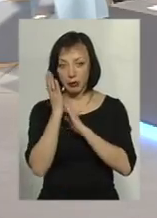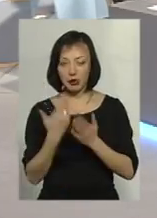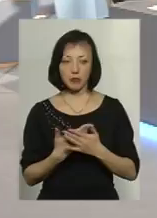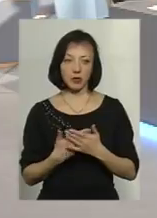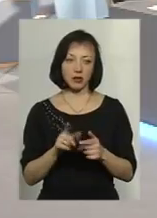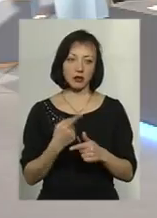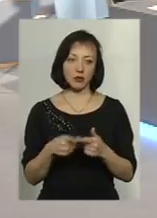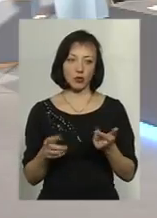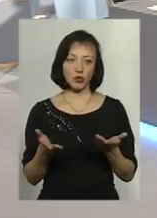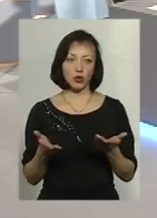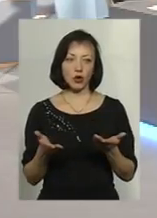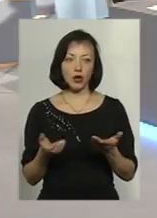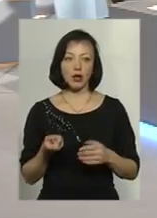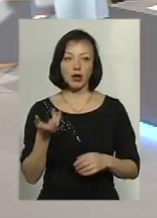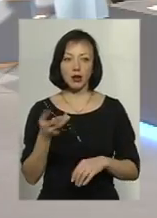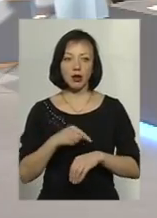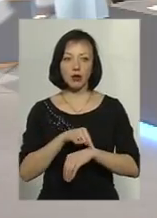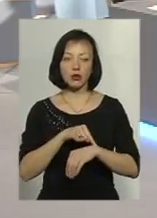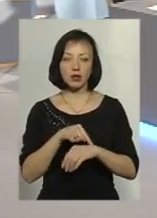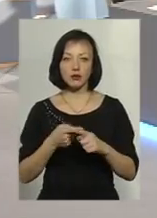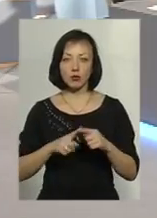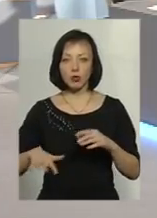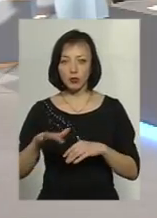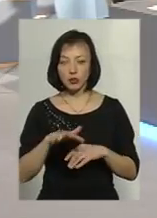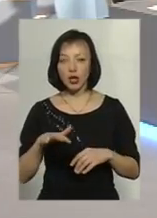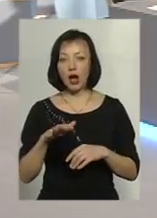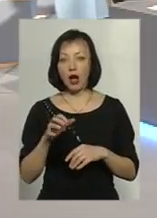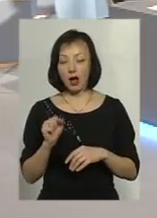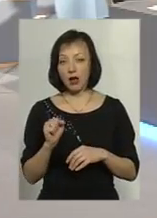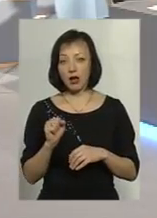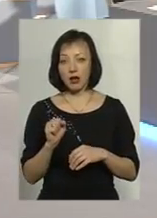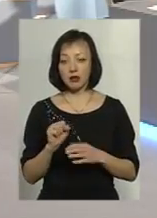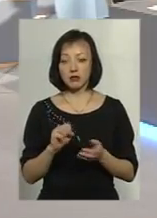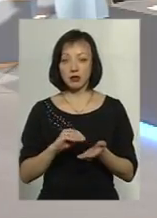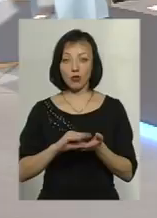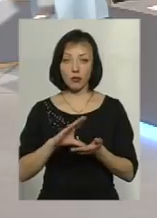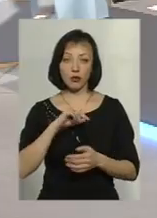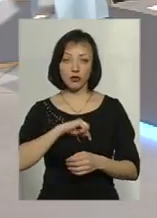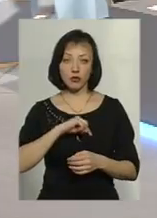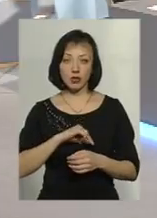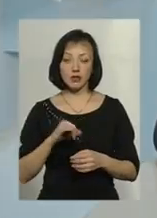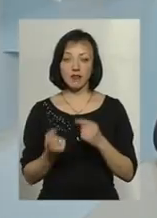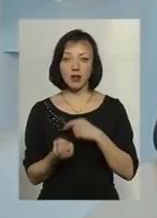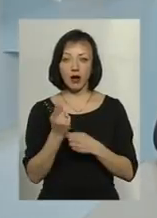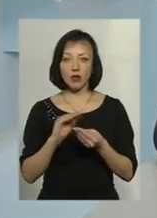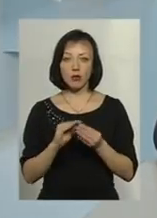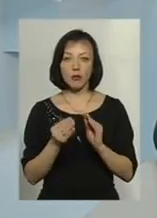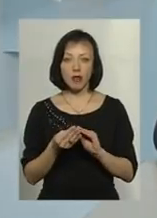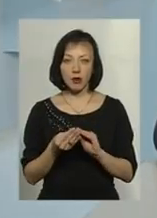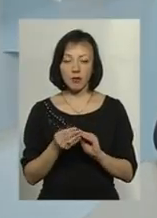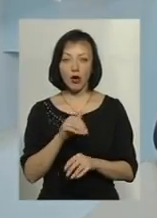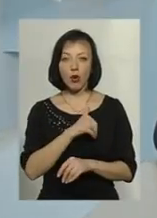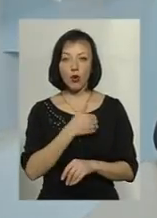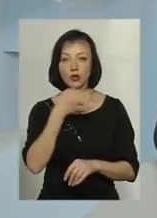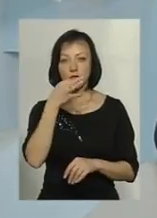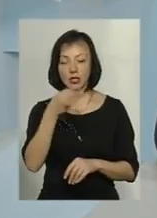кілька годин в цьому приміщенні і так далі, а він накопичується і потім виникають проблеми. Хочу